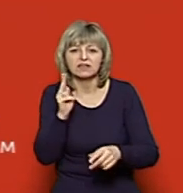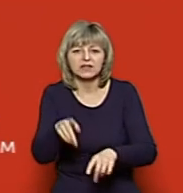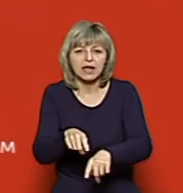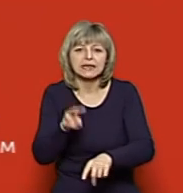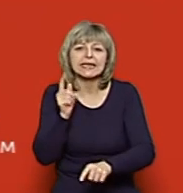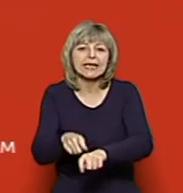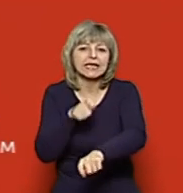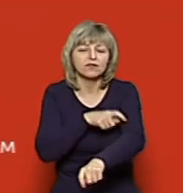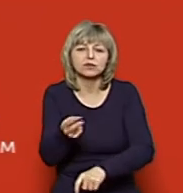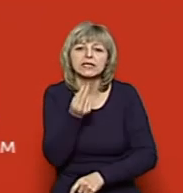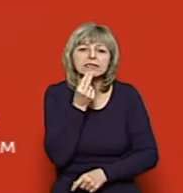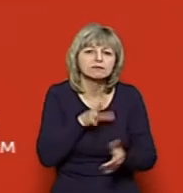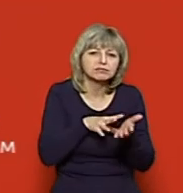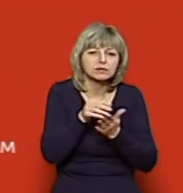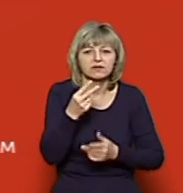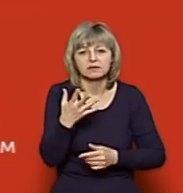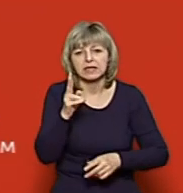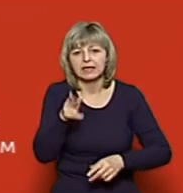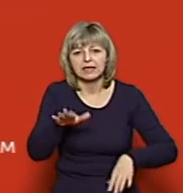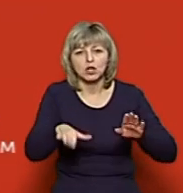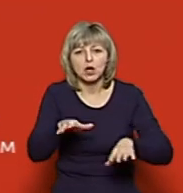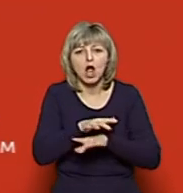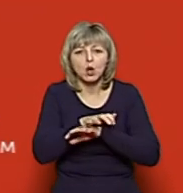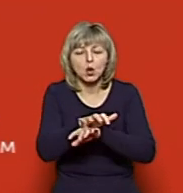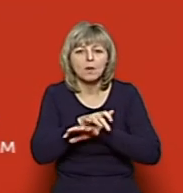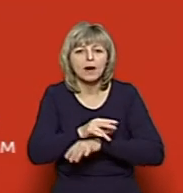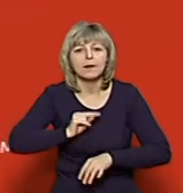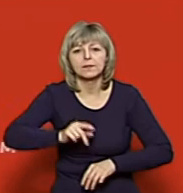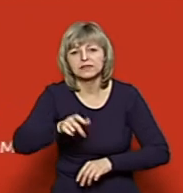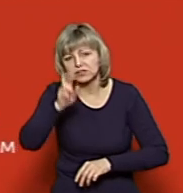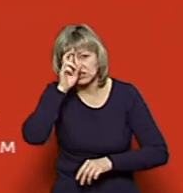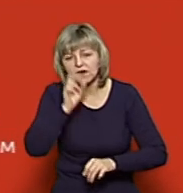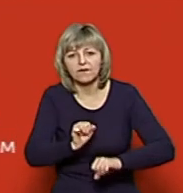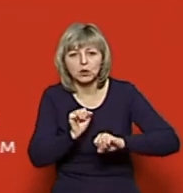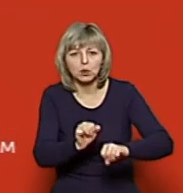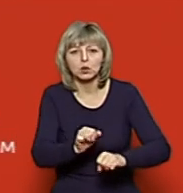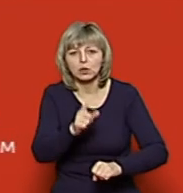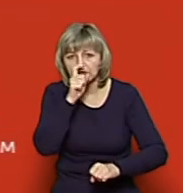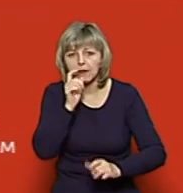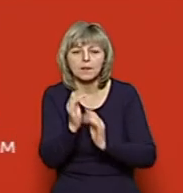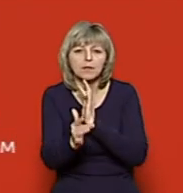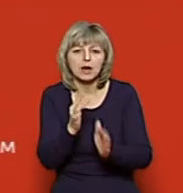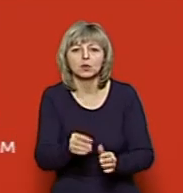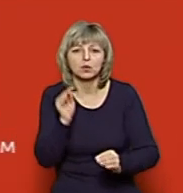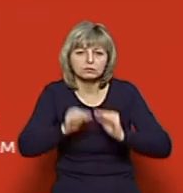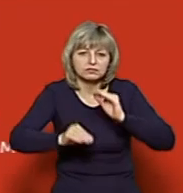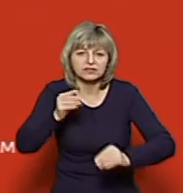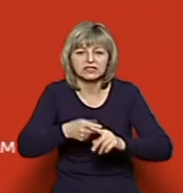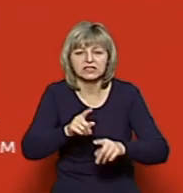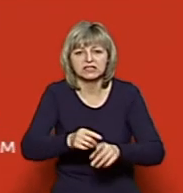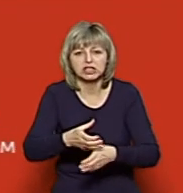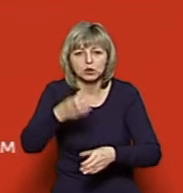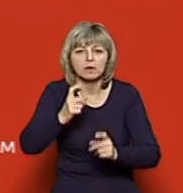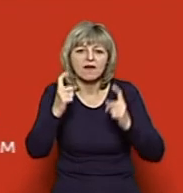вони з'їдають 25 кілограмів комак. Працівники Державної охорони парку виготовляють ці дуплянки і